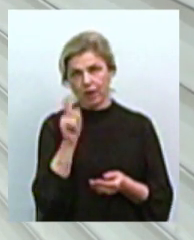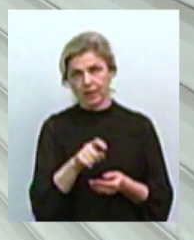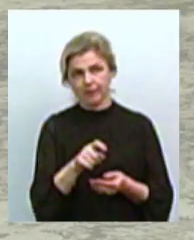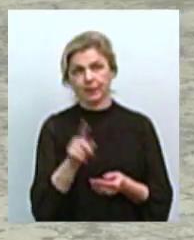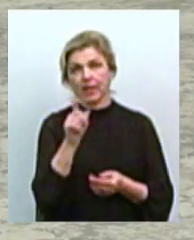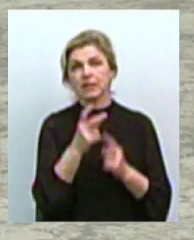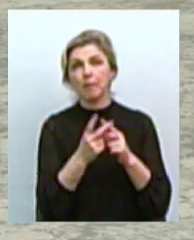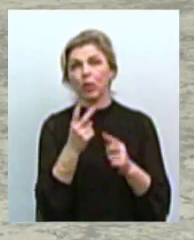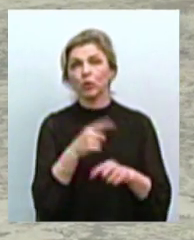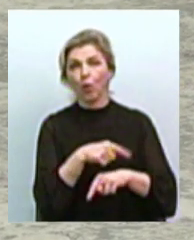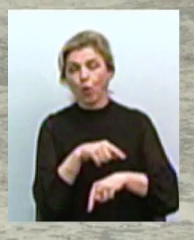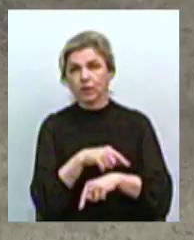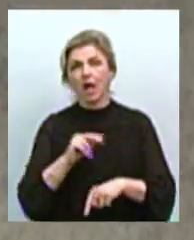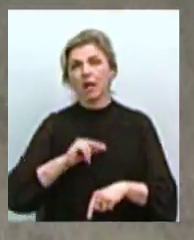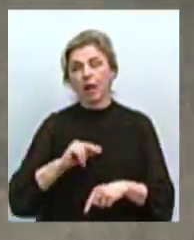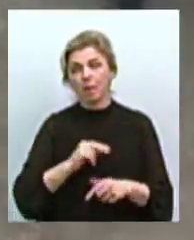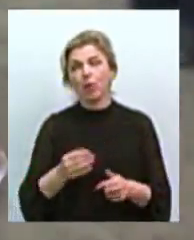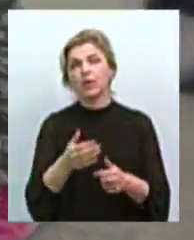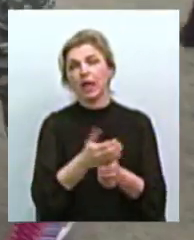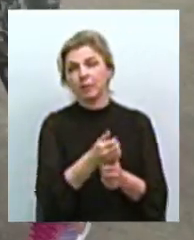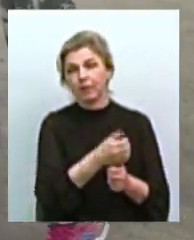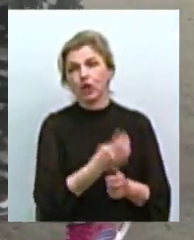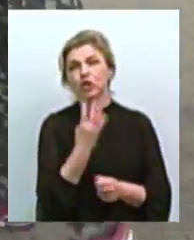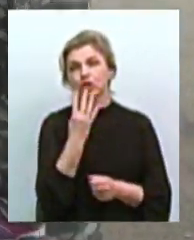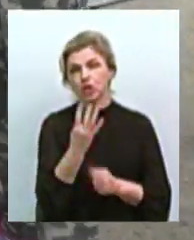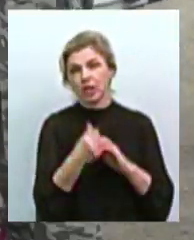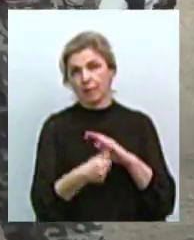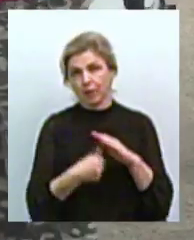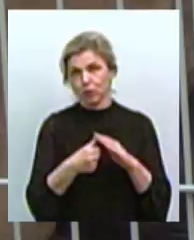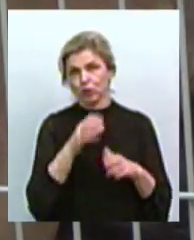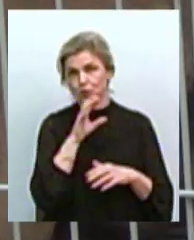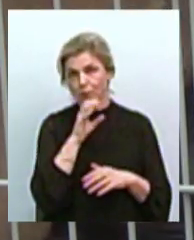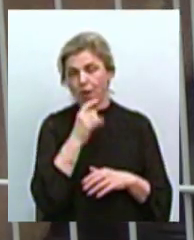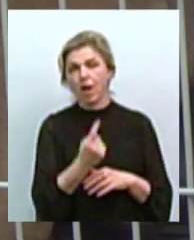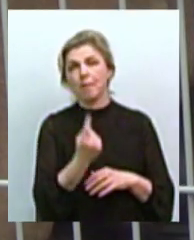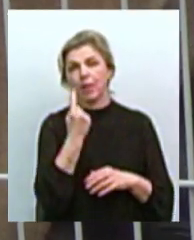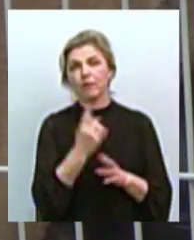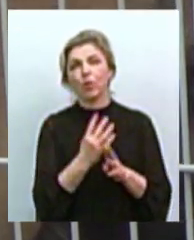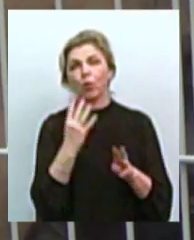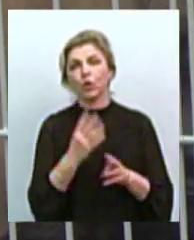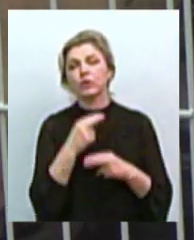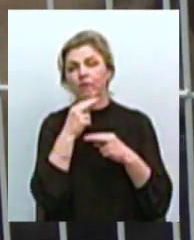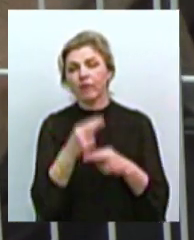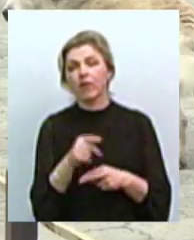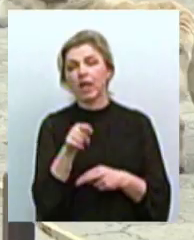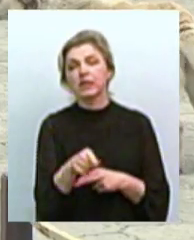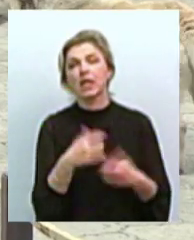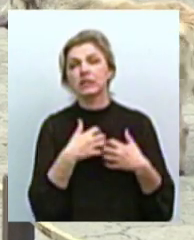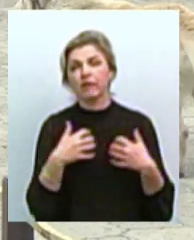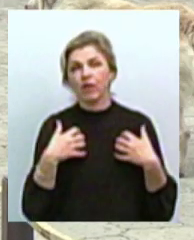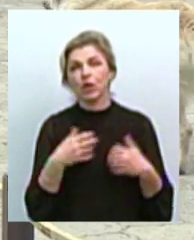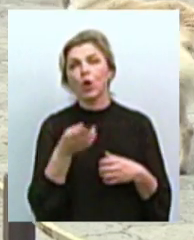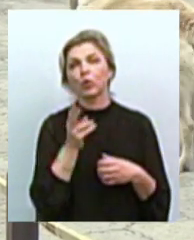години співробітники фонду «Чотири лапи» відловили чотири безпритульні собаки. В першу чергу звертають увагу на тварини, які оселилися на